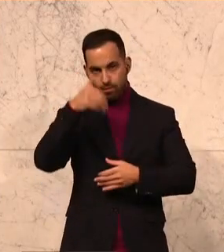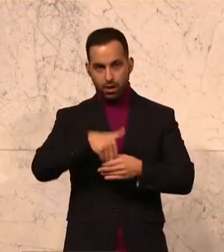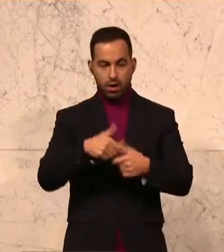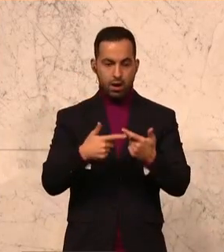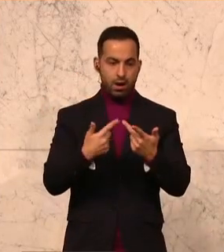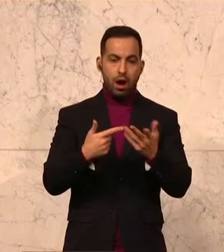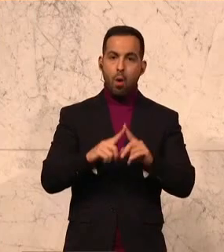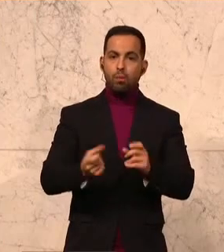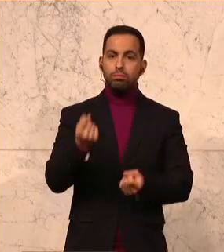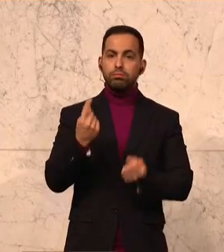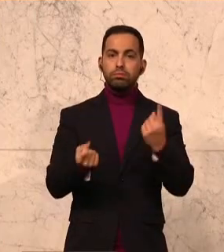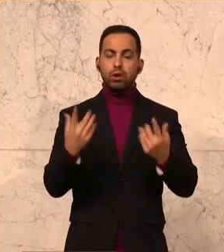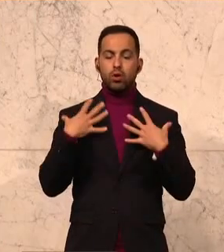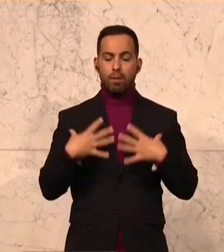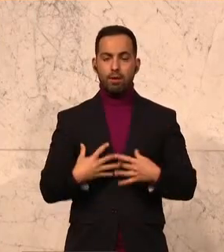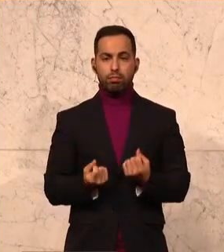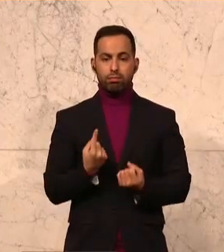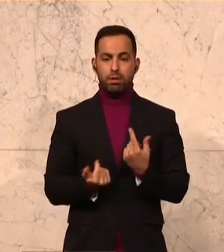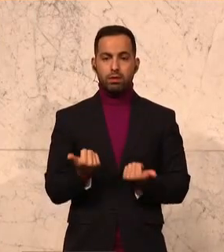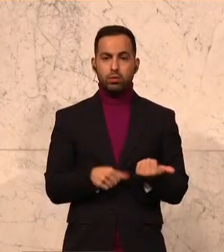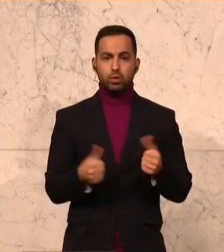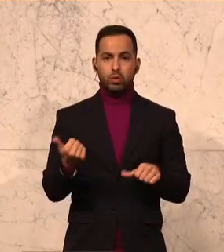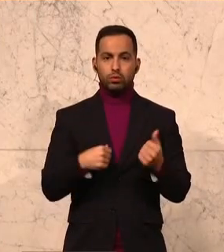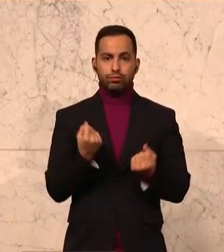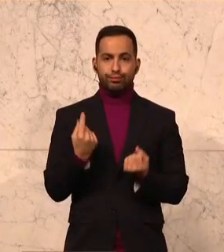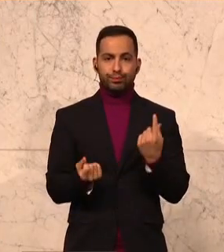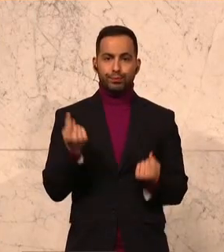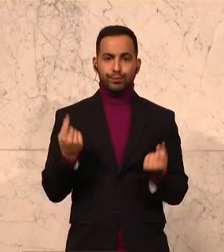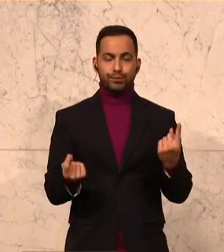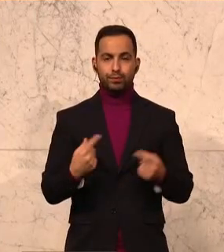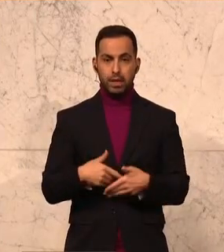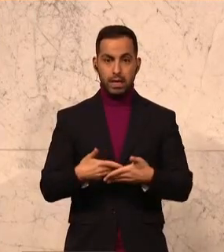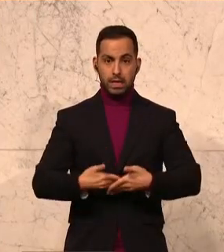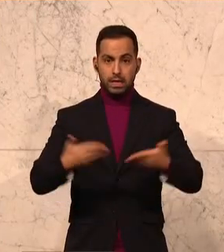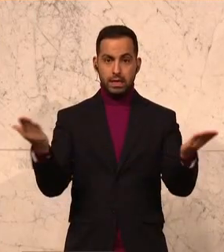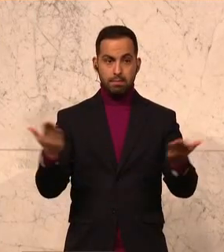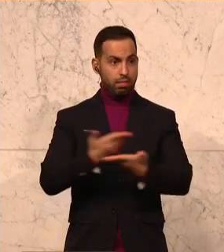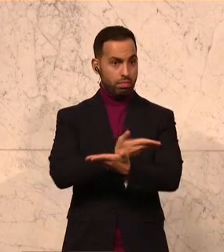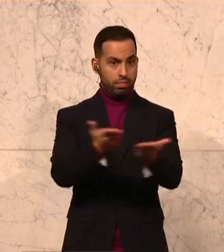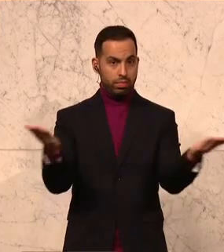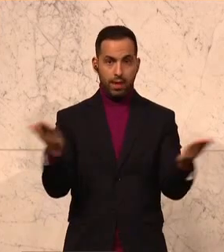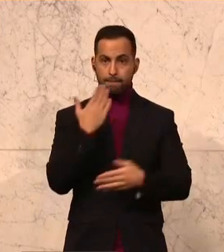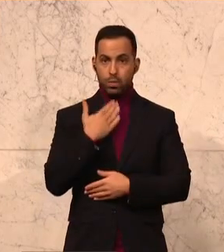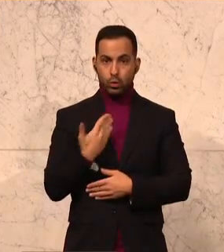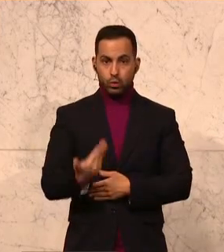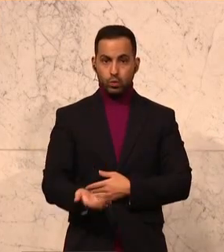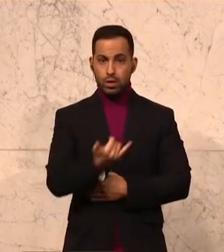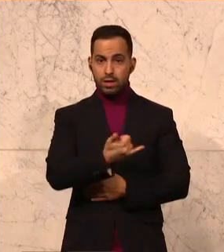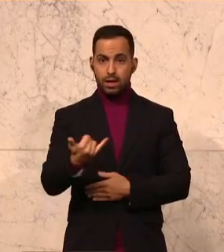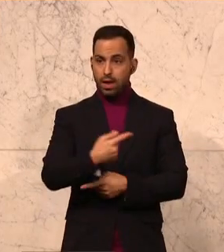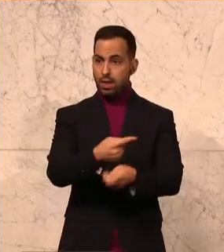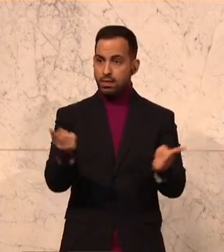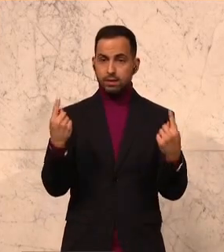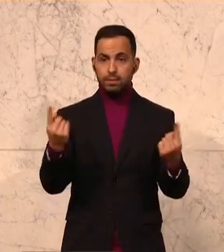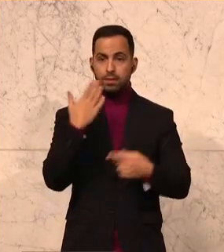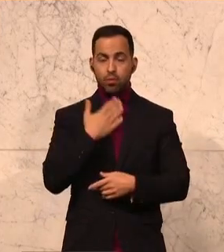und auch andere oft körperliche Manifestationen. Keiner von uns will das haben. Jeder von uns will auch für